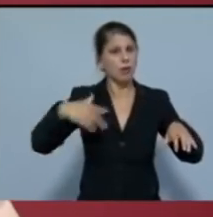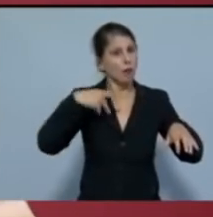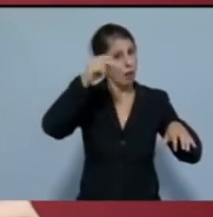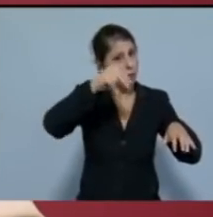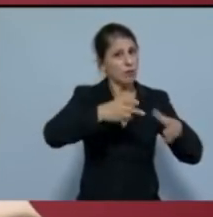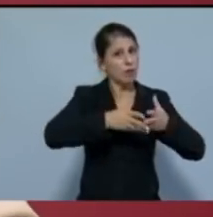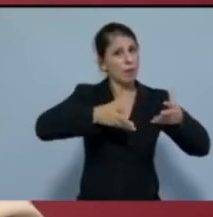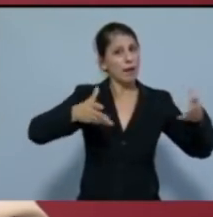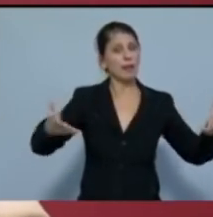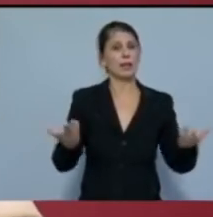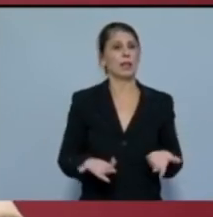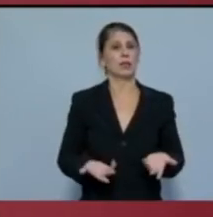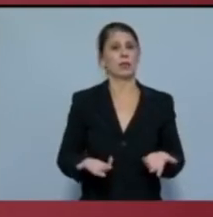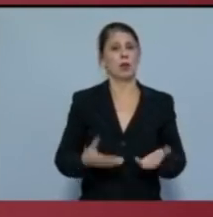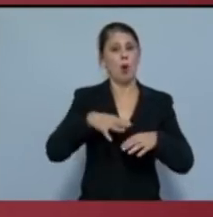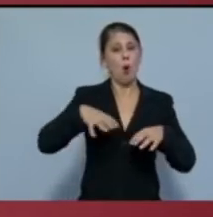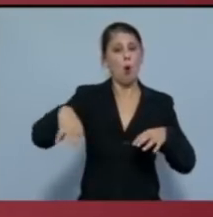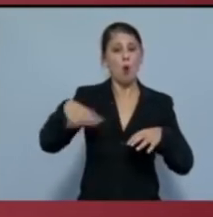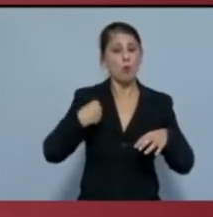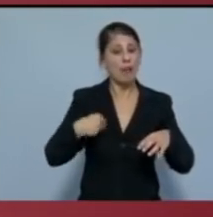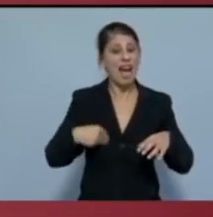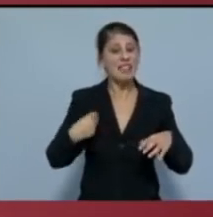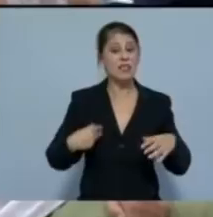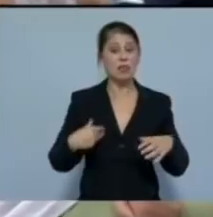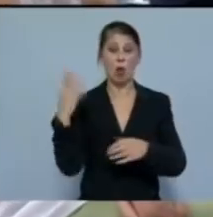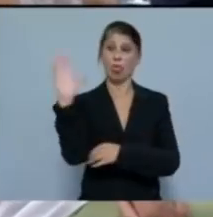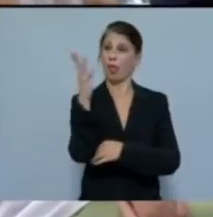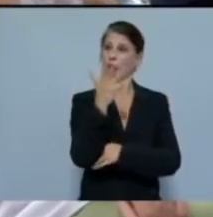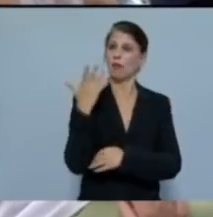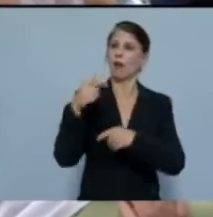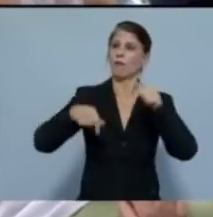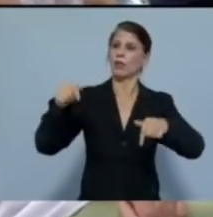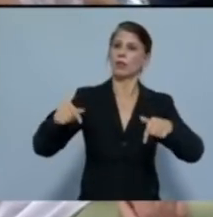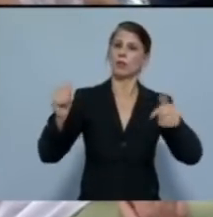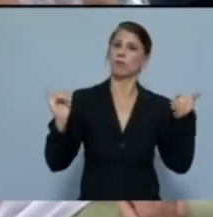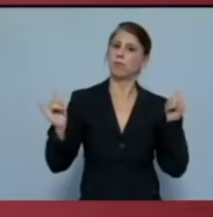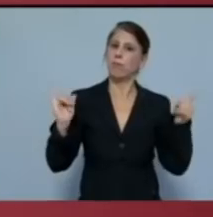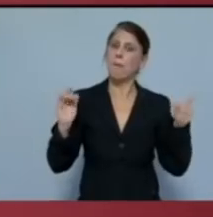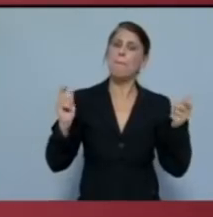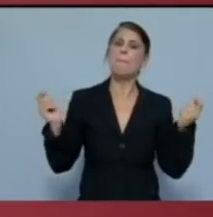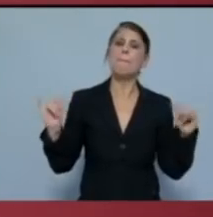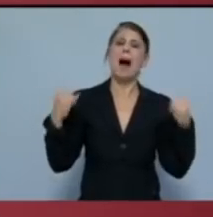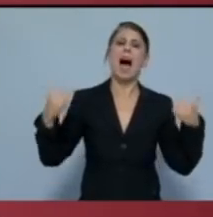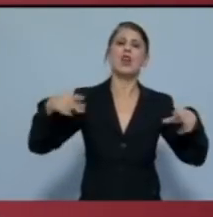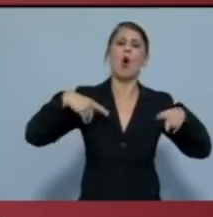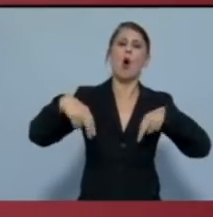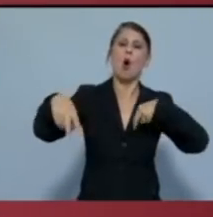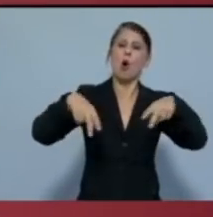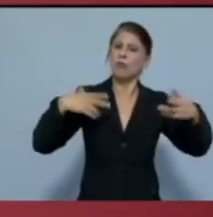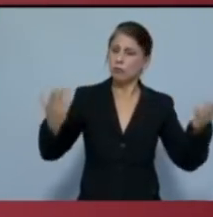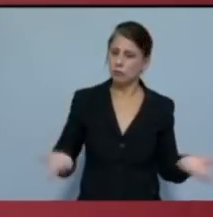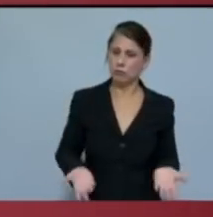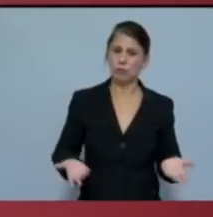των χώρων Πρασίνου καθώς επίσης για εγκατάσταση και άλλων απαραίτητων υποδομών